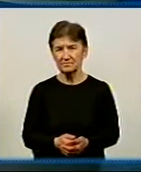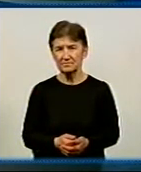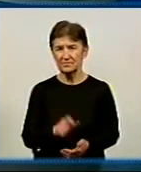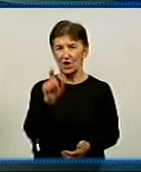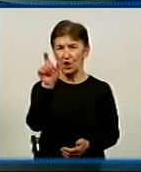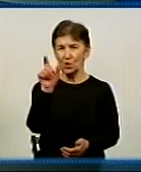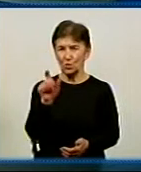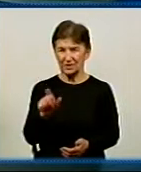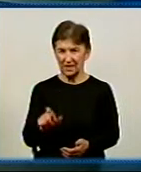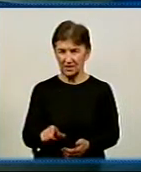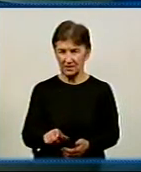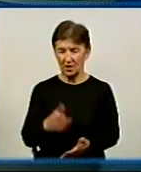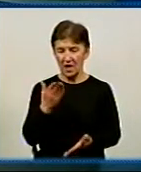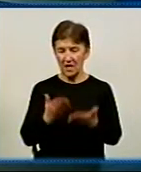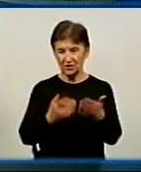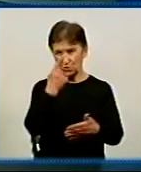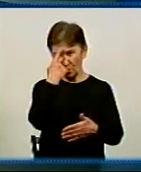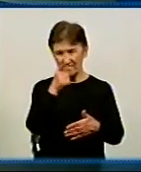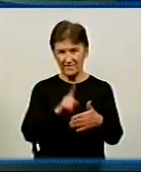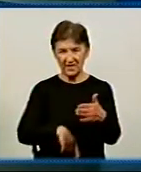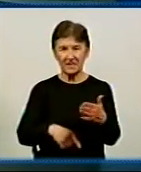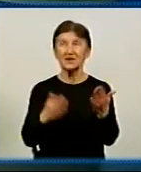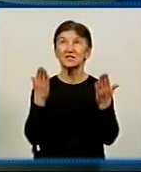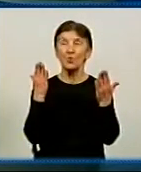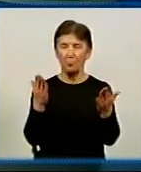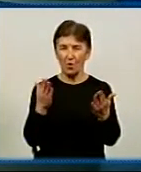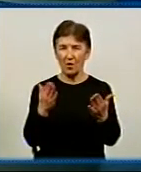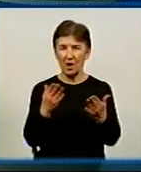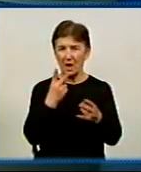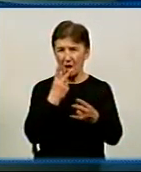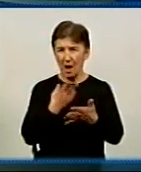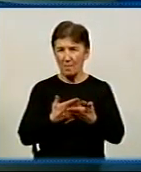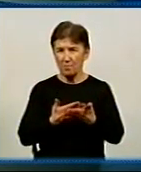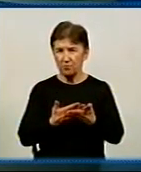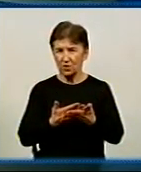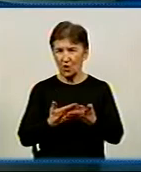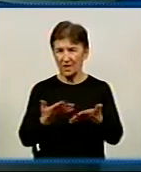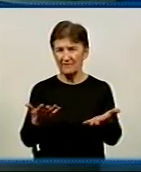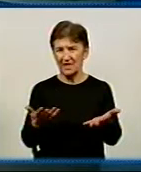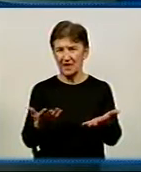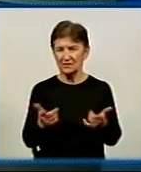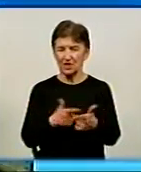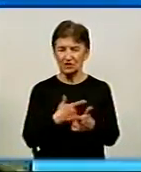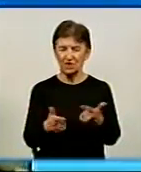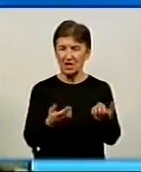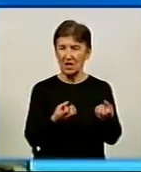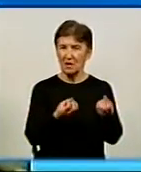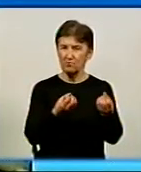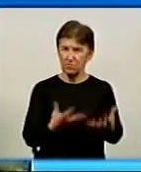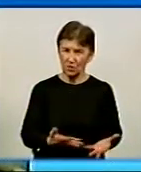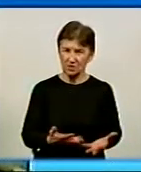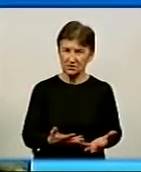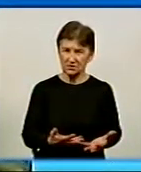Людина, якщо віри у Бога, і вона проявляє, ми сначала дивимося, чи вони просто так, ну, там,